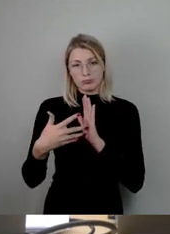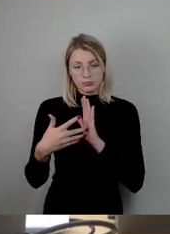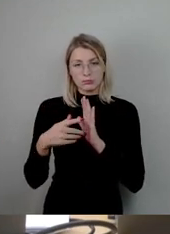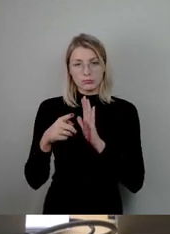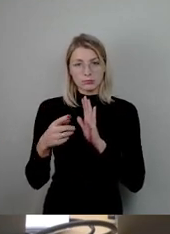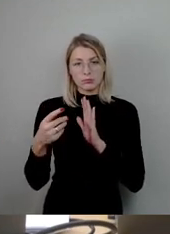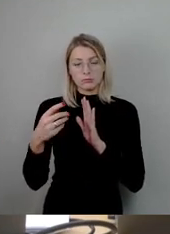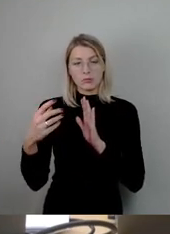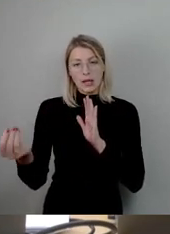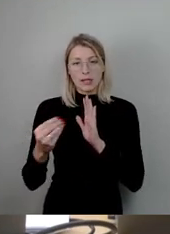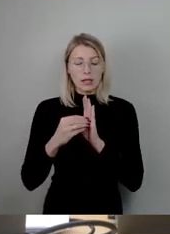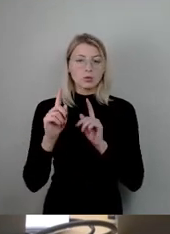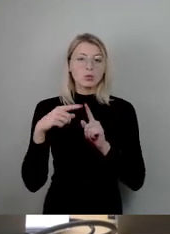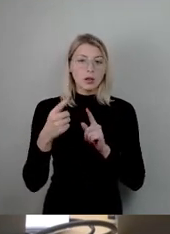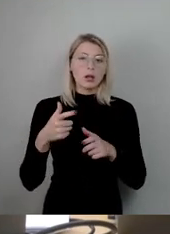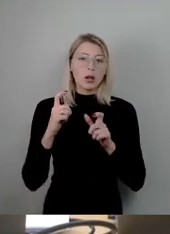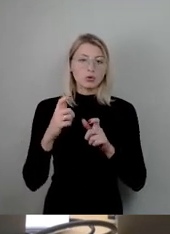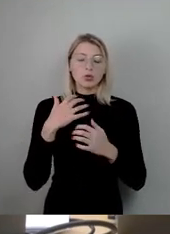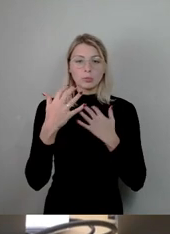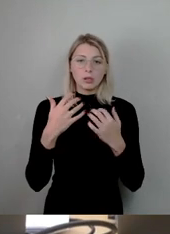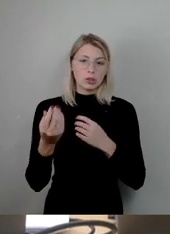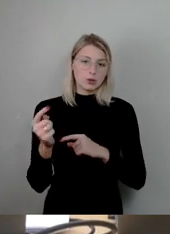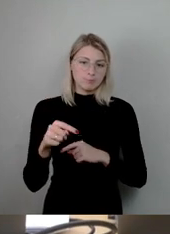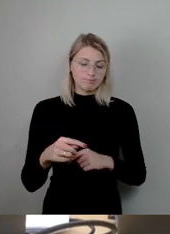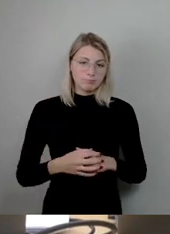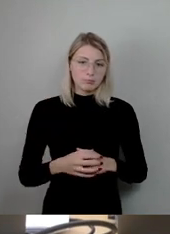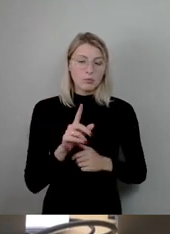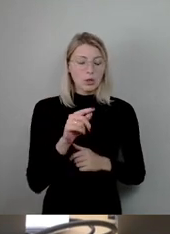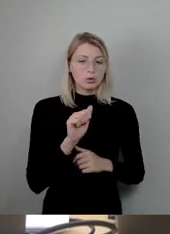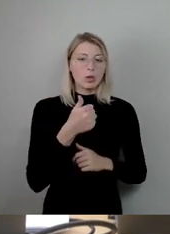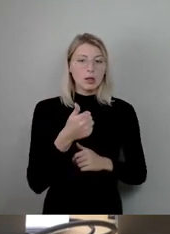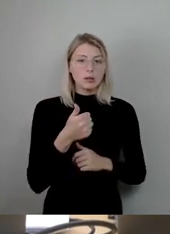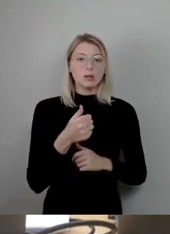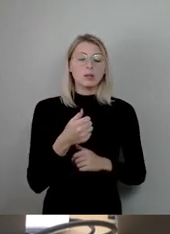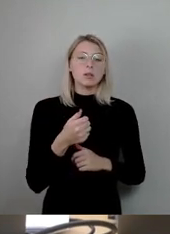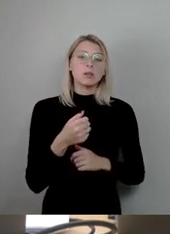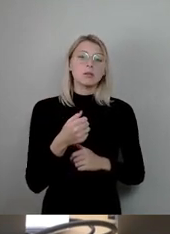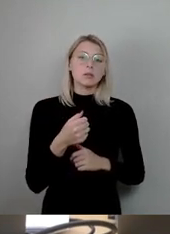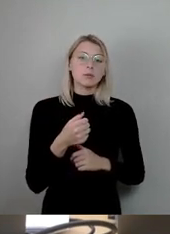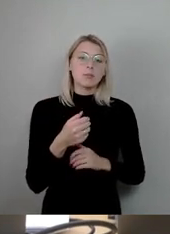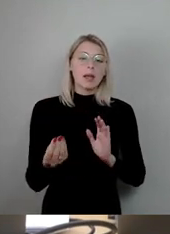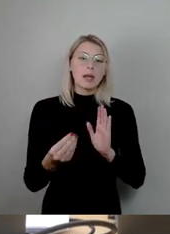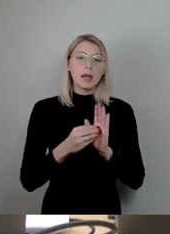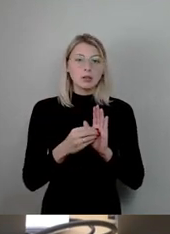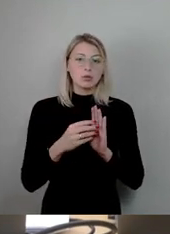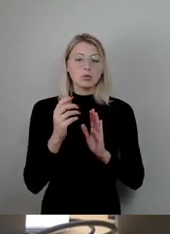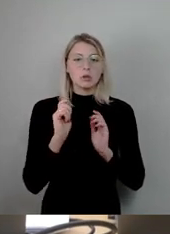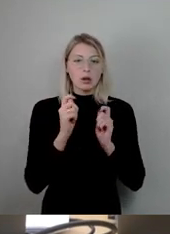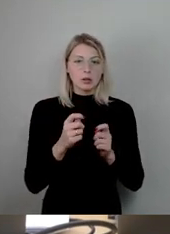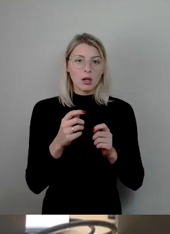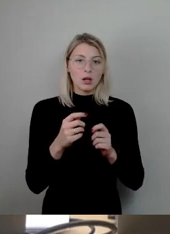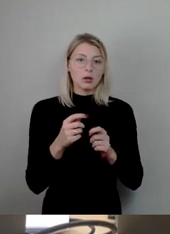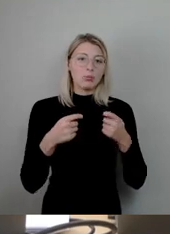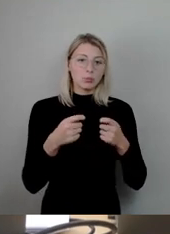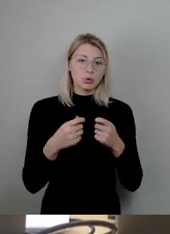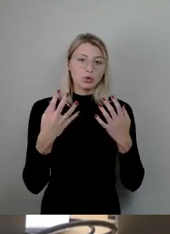Ausschussbericht gekommen. Deswegen rufe ich zuerst den Ergänzungsantrag Bündnis 90 die Grünen. Auch wer hier zustimmen kann, bitte ich